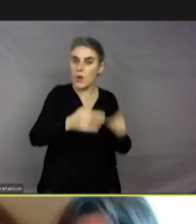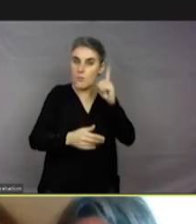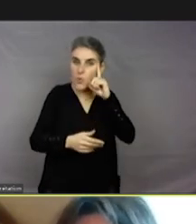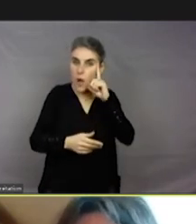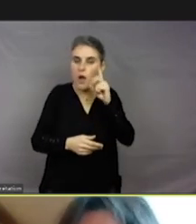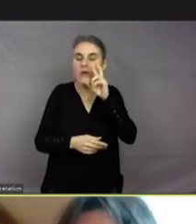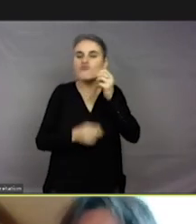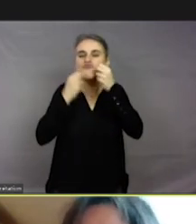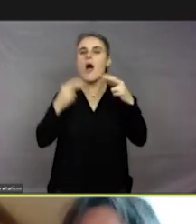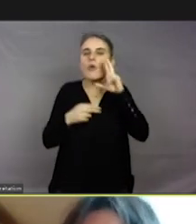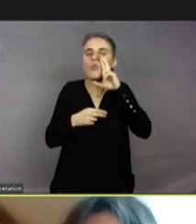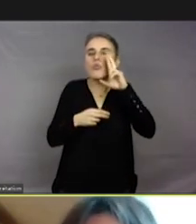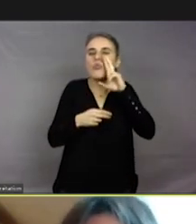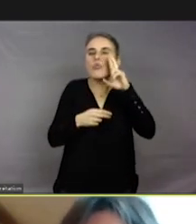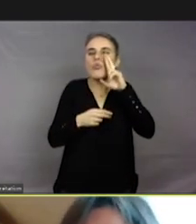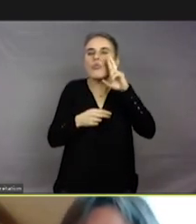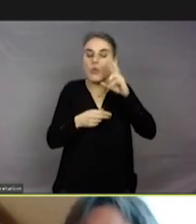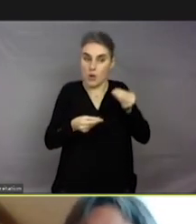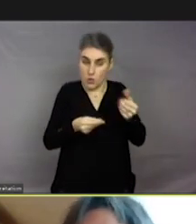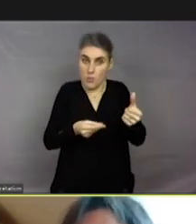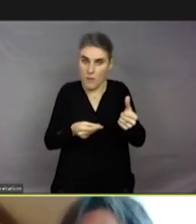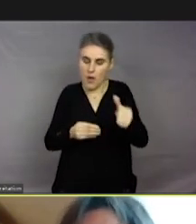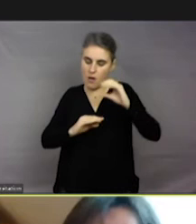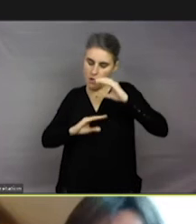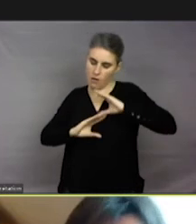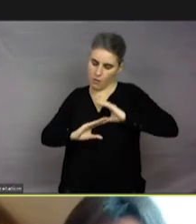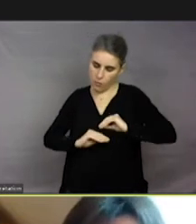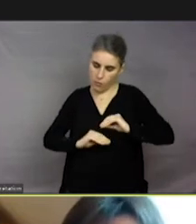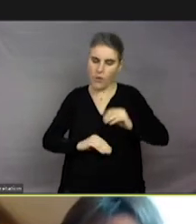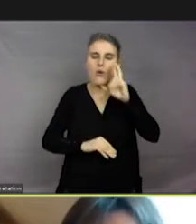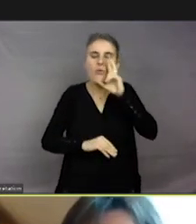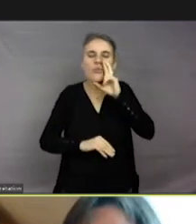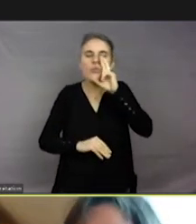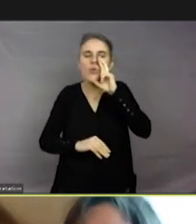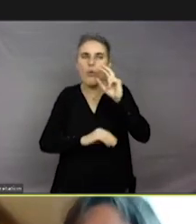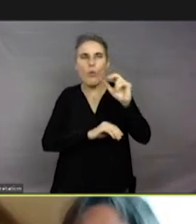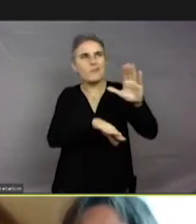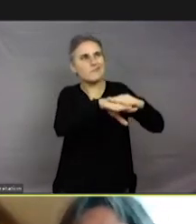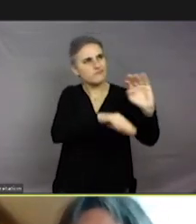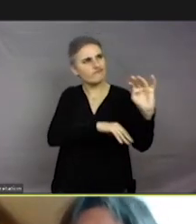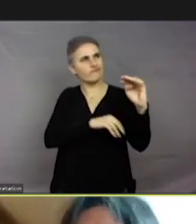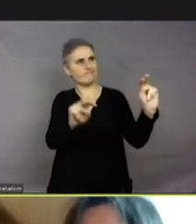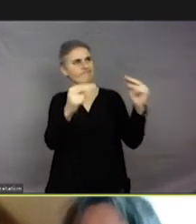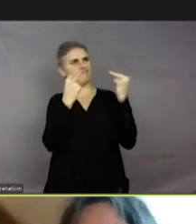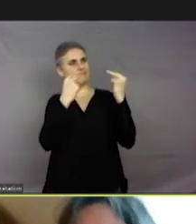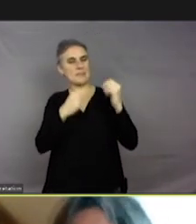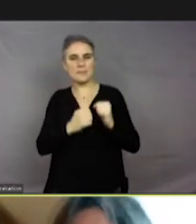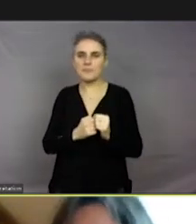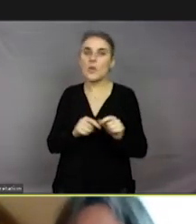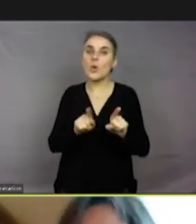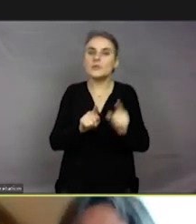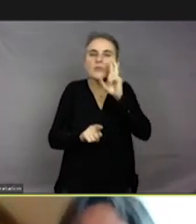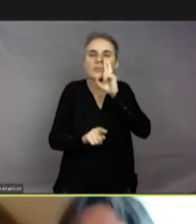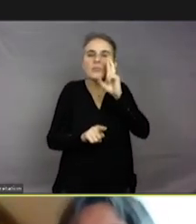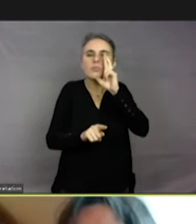se rassurer, un ronronnement pour attirer l'attention, un ronronnement pour faire une expression,